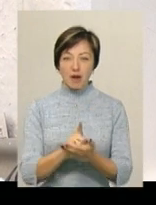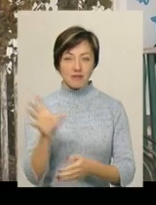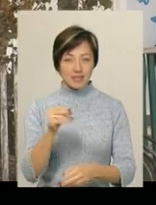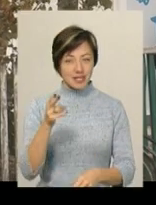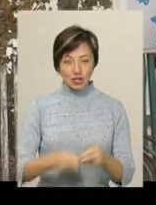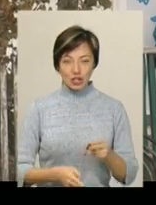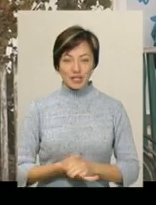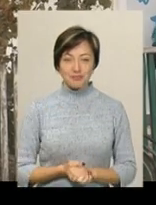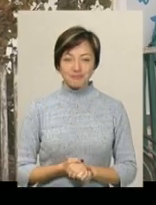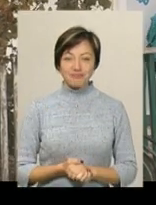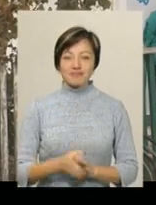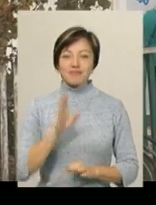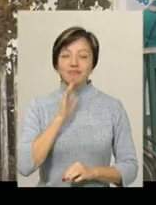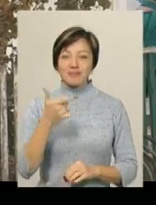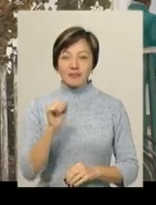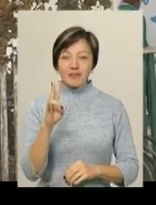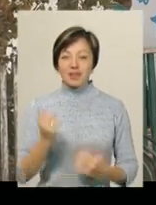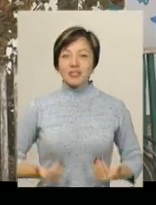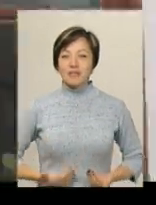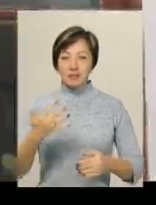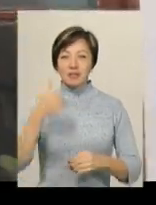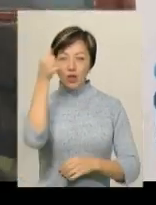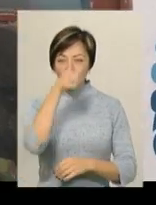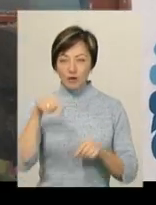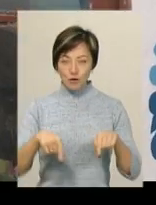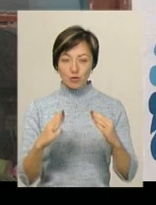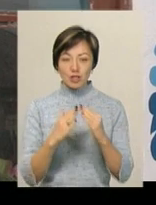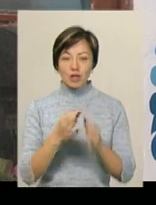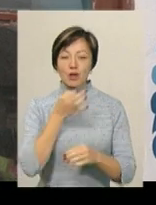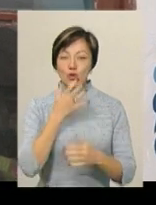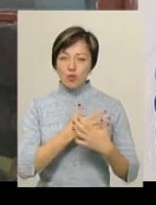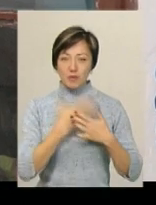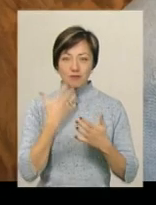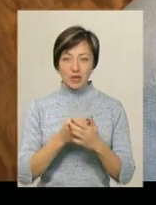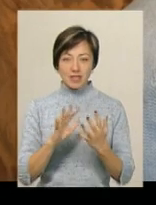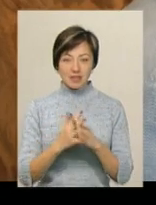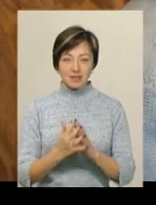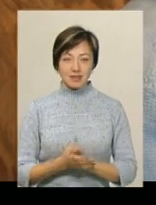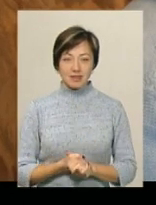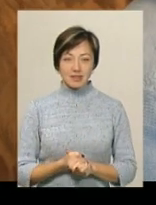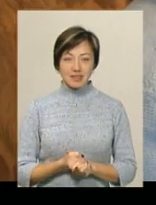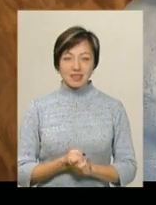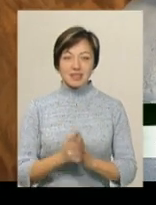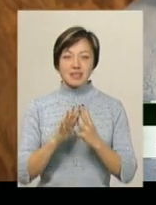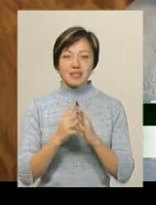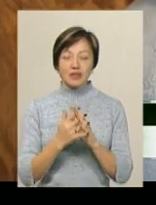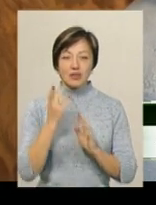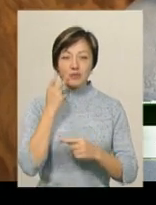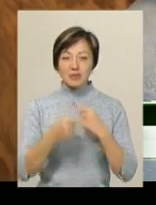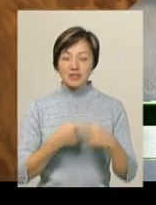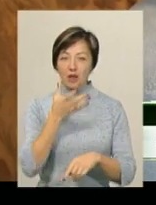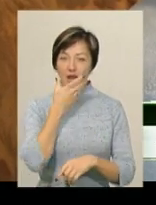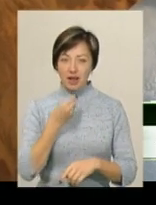закінчити. Ганна Наскалова мешкає в цьому будинку півстоліття. Жінка, каже, любить своє село. Село, воно все време гарне.